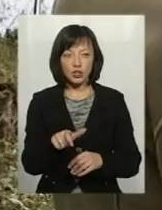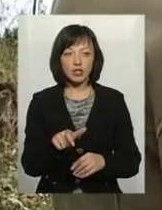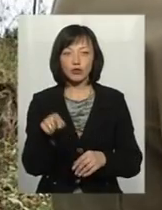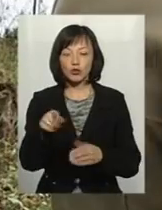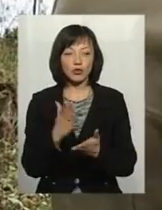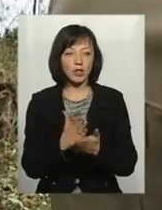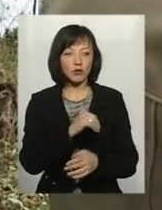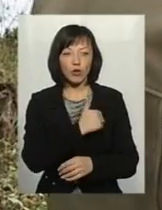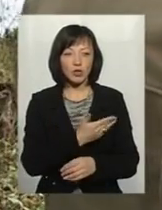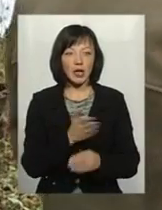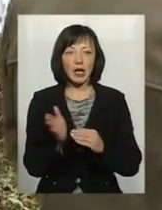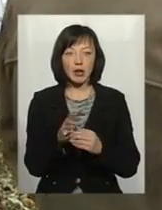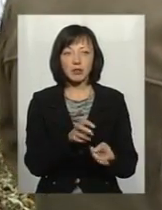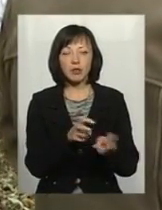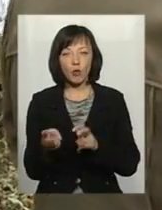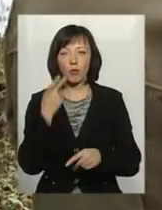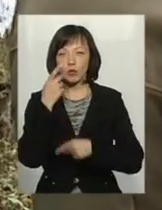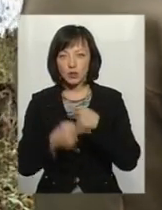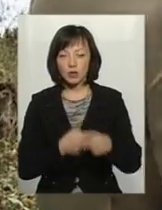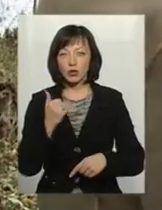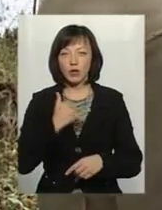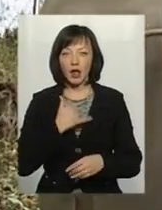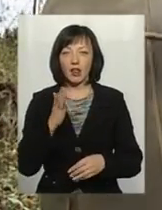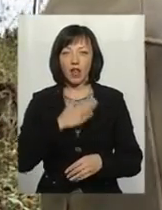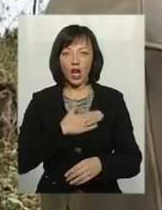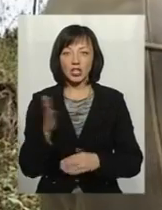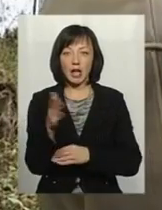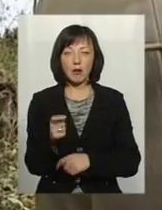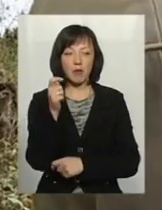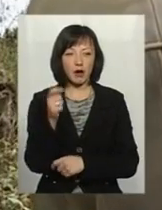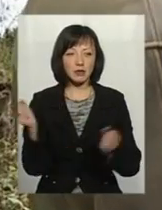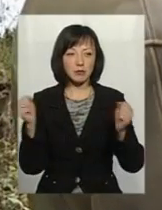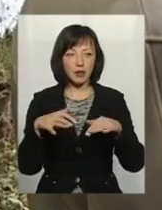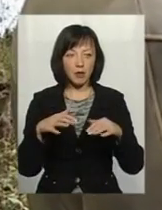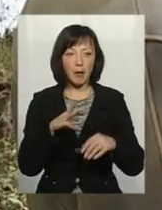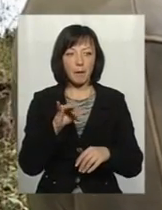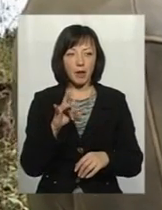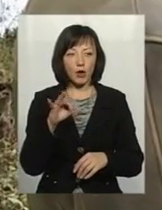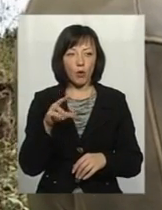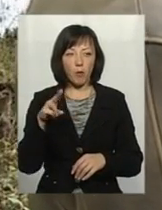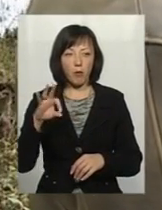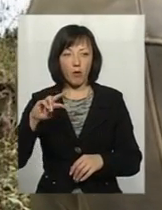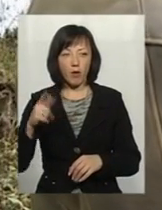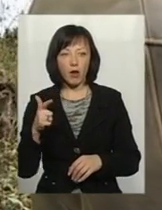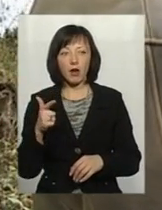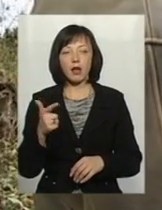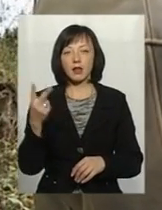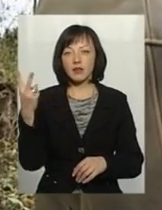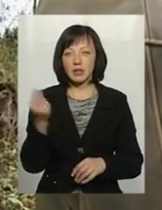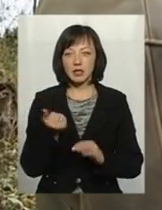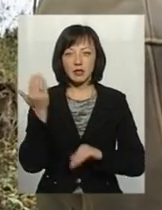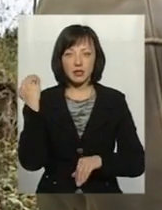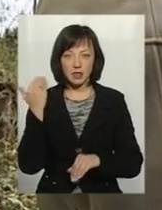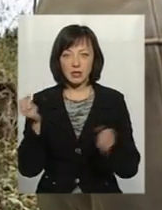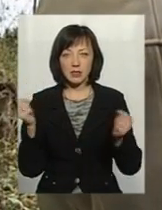хоч. Риба загибла є постоянно. Наші рибаки збиралися в селищній раді в Мирополі дві неділі назад з села